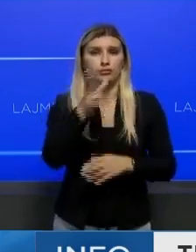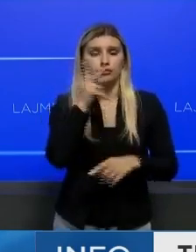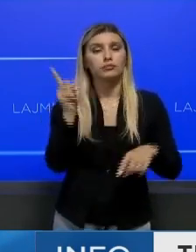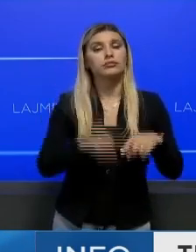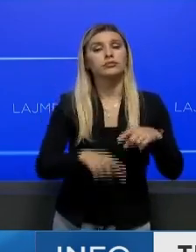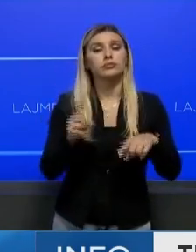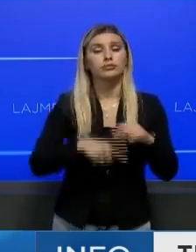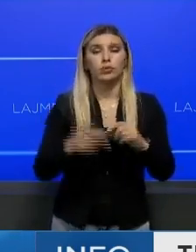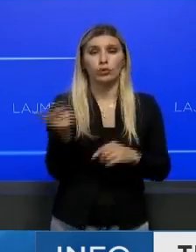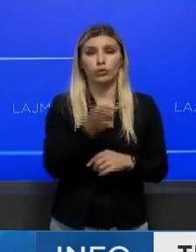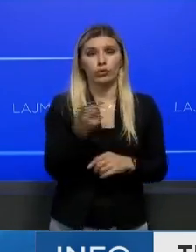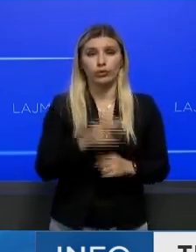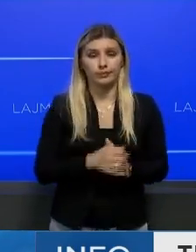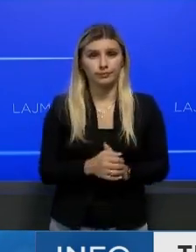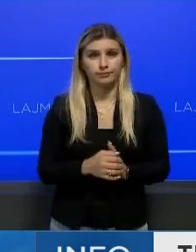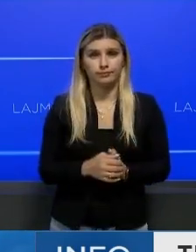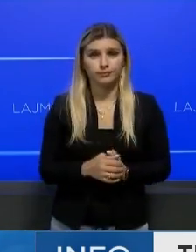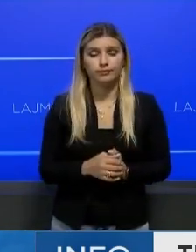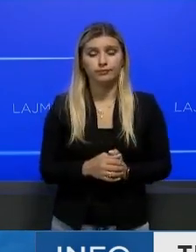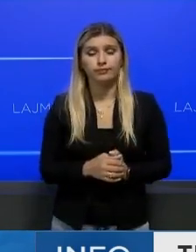dy lideret të japin dërheqen.